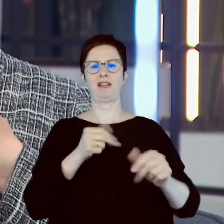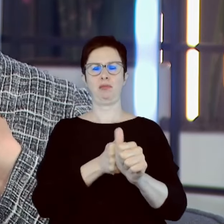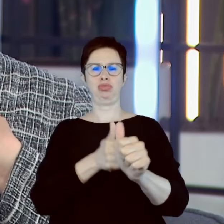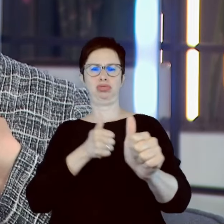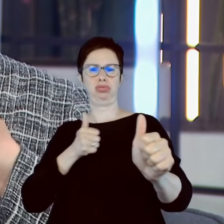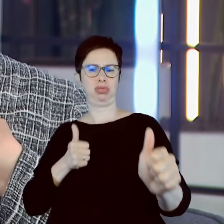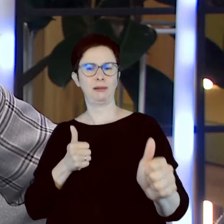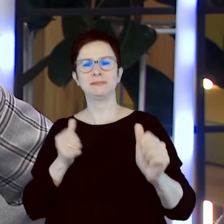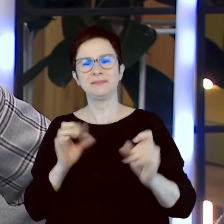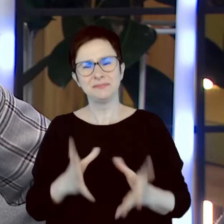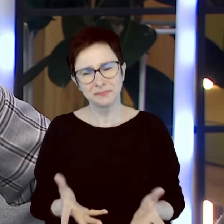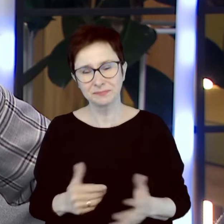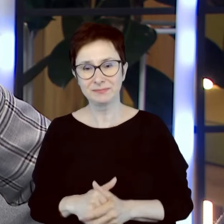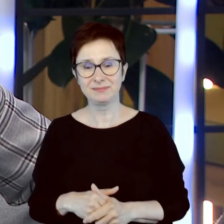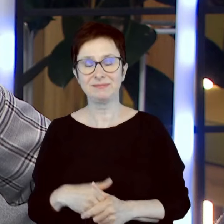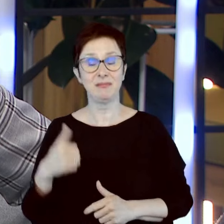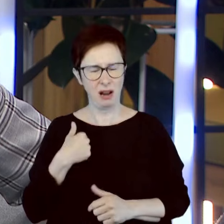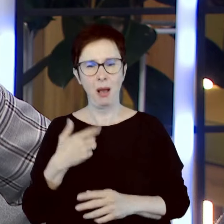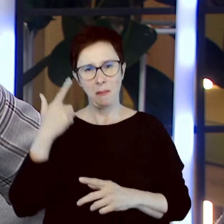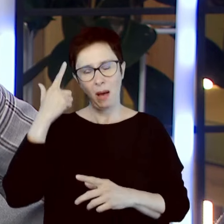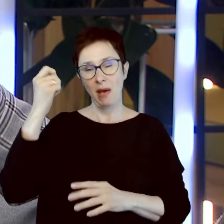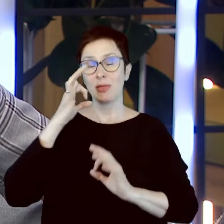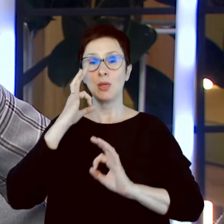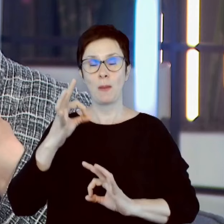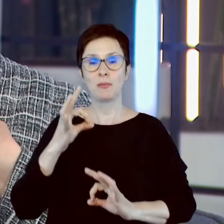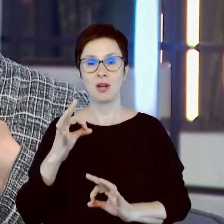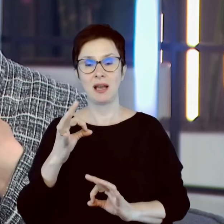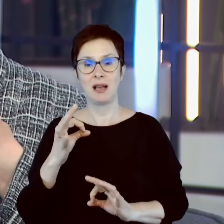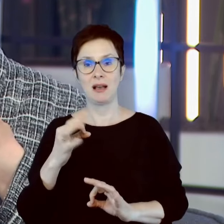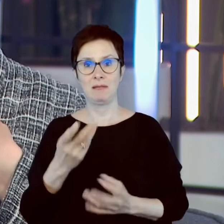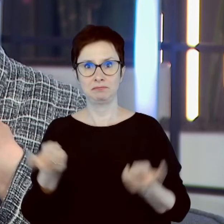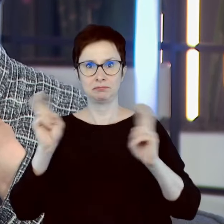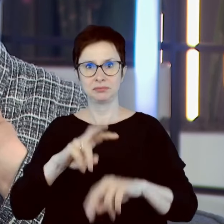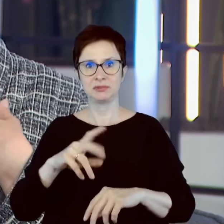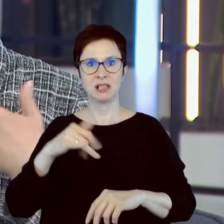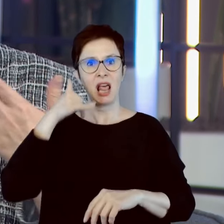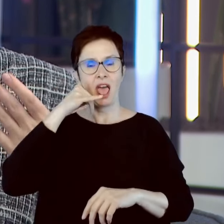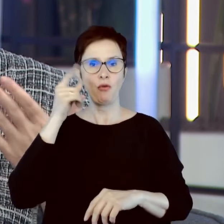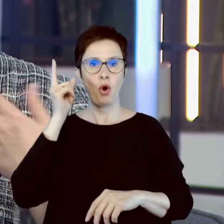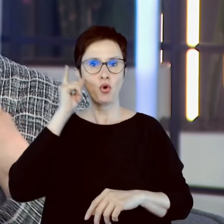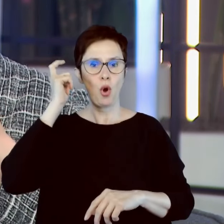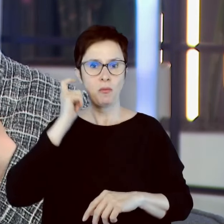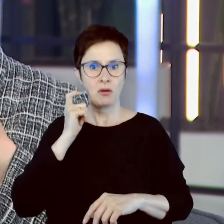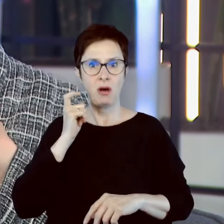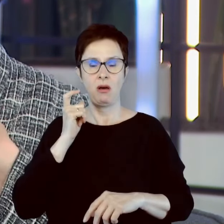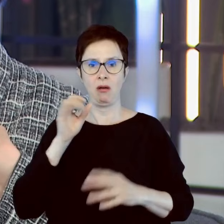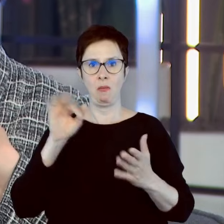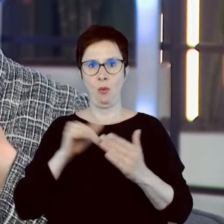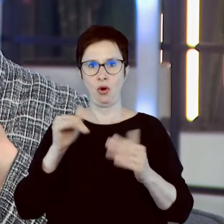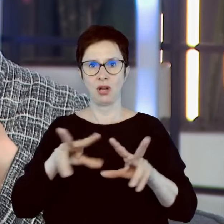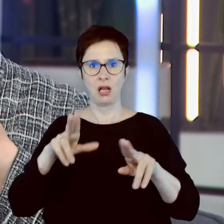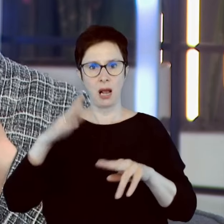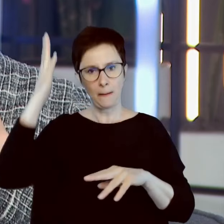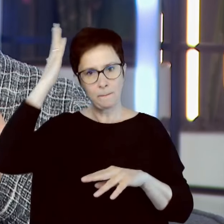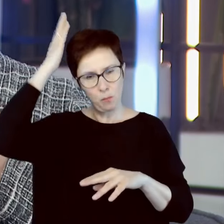dość dobrze pamiętam, że jak miały się pojawić telefony komórkowe, to mówiono, że będą powodować raka mózgu i jakoś wszyscy